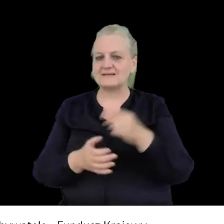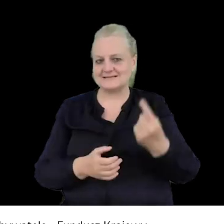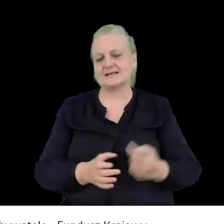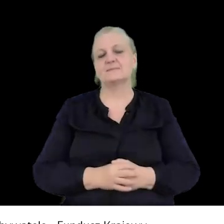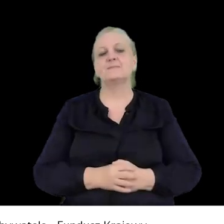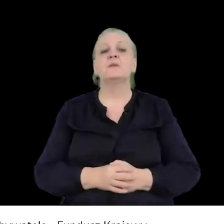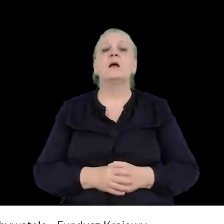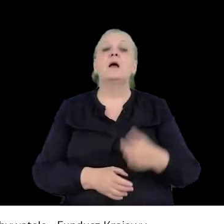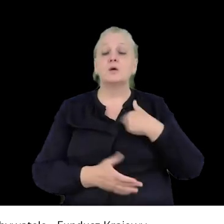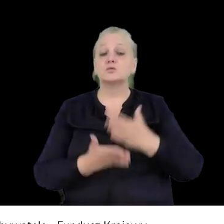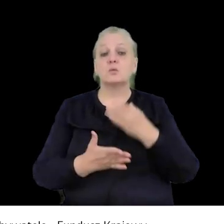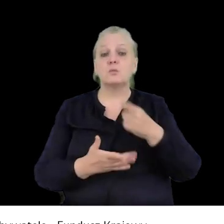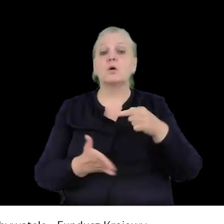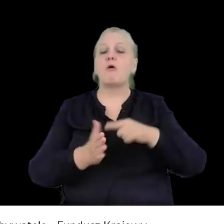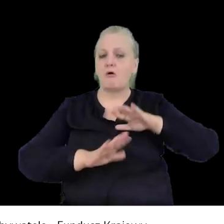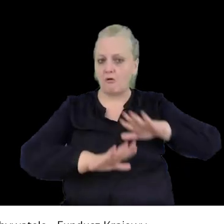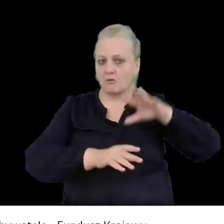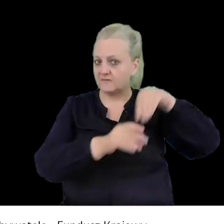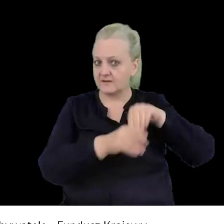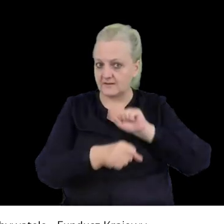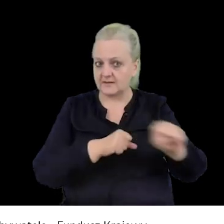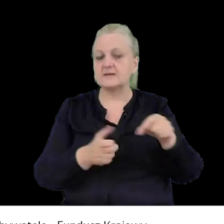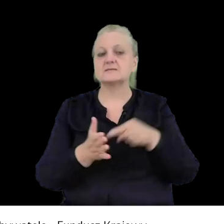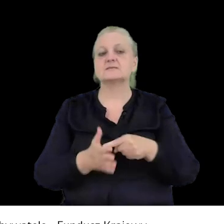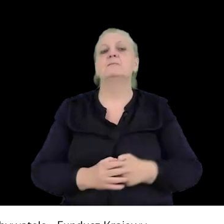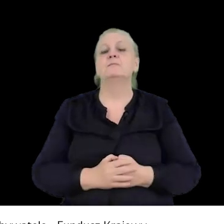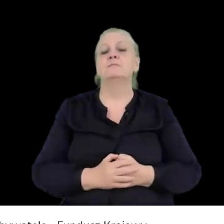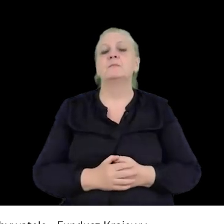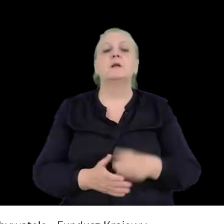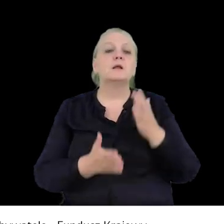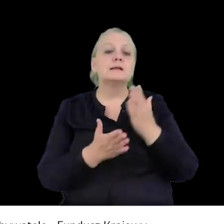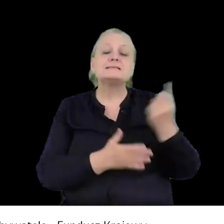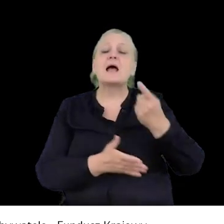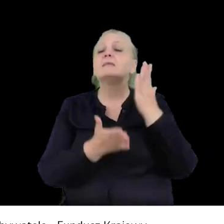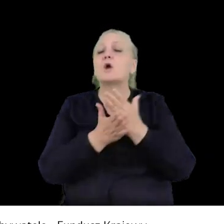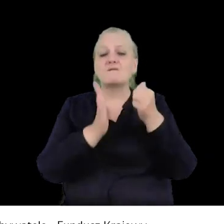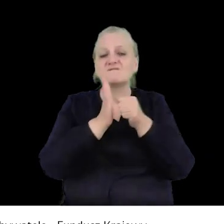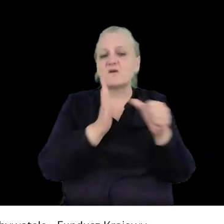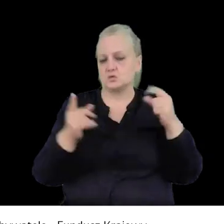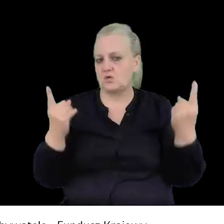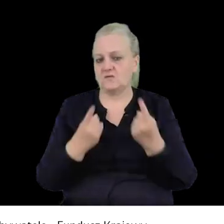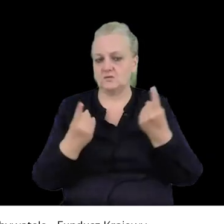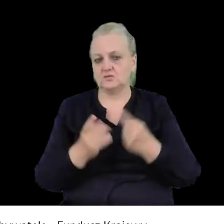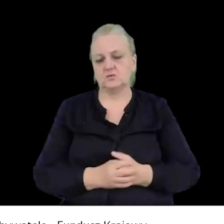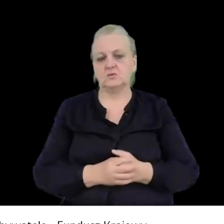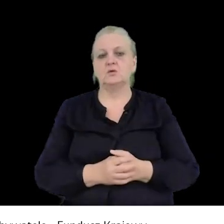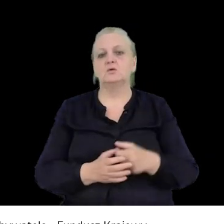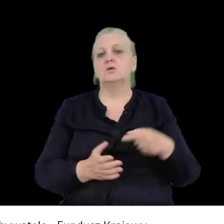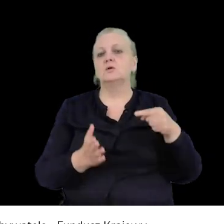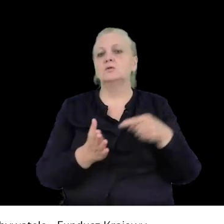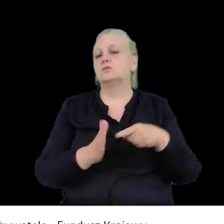I tak, jak już mówiłam, podlegają ochronie. Zakaz tylko w wyjątkowych okolicznościach. To jest z kolei ten standard